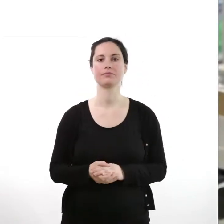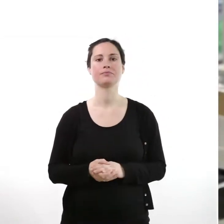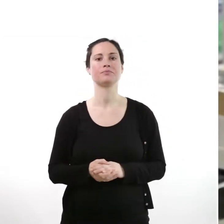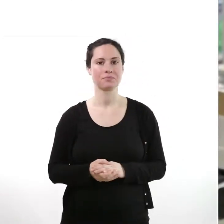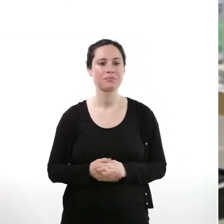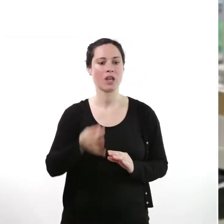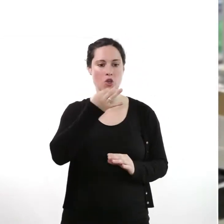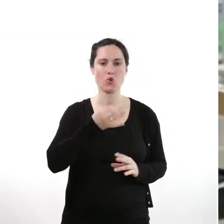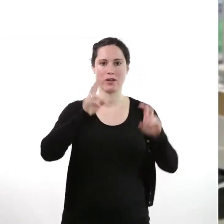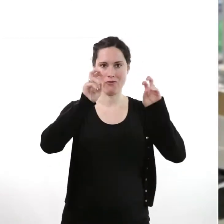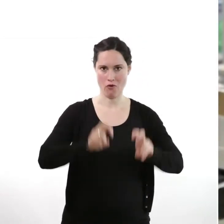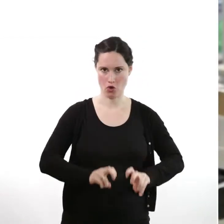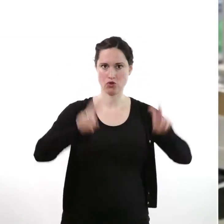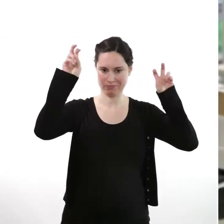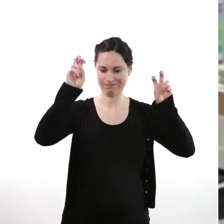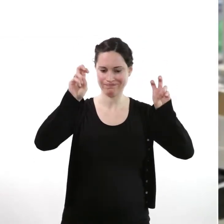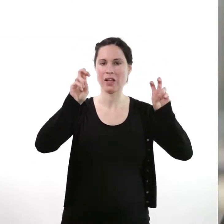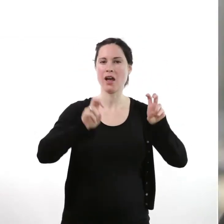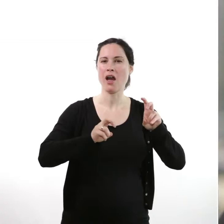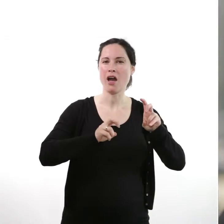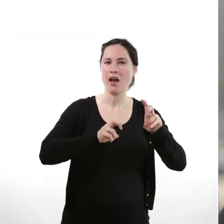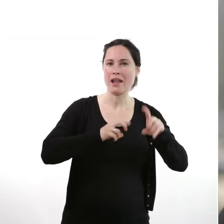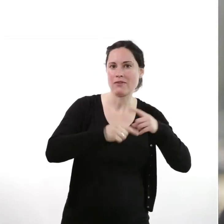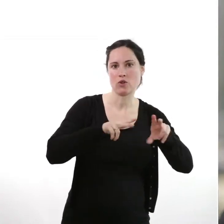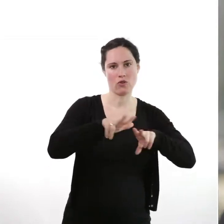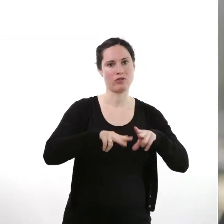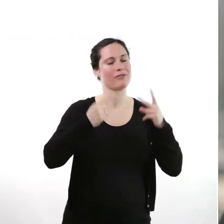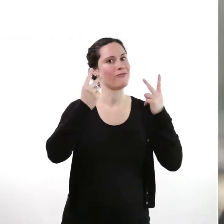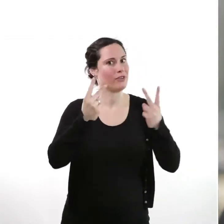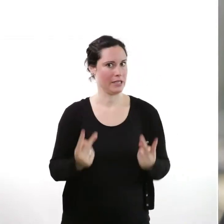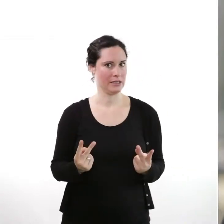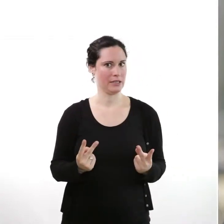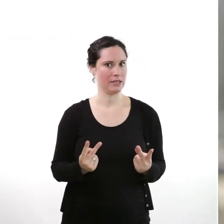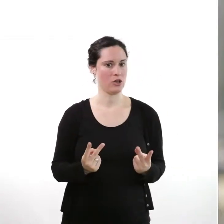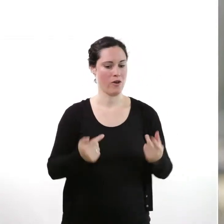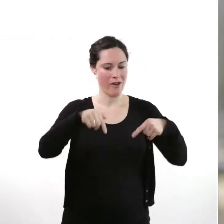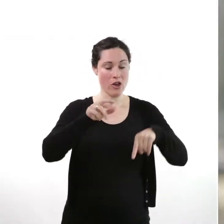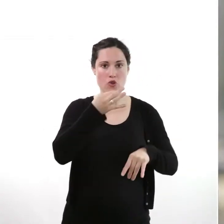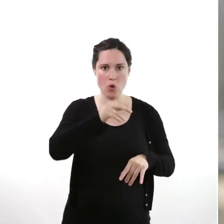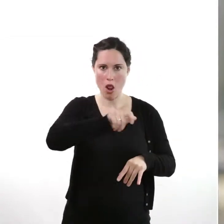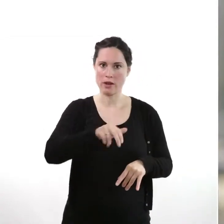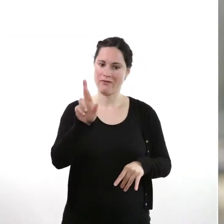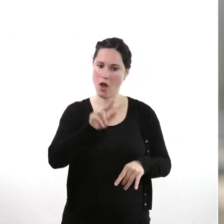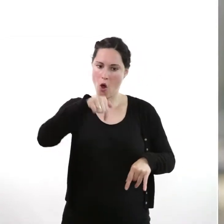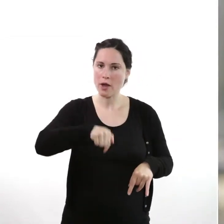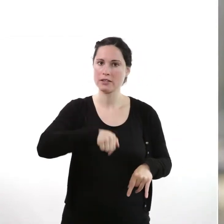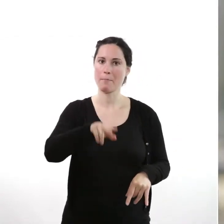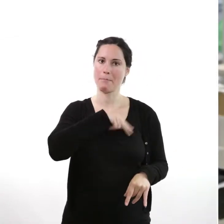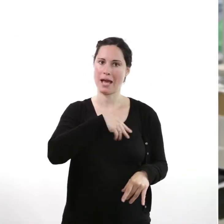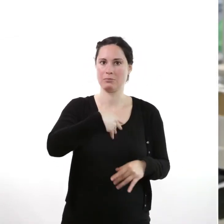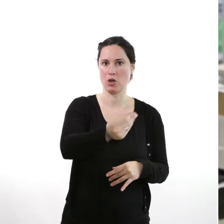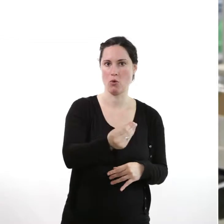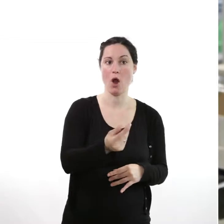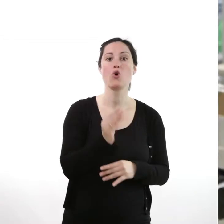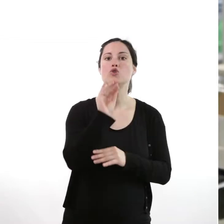Jugend forscht ist sehr, sehr wichtig für die wirtschaftliche Entwicklung, denn die jungen Preisträger, die heute hier ausgezeichnet wurden, das sind die